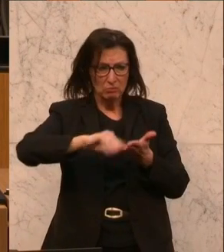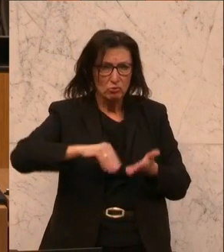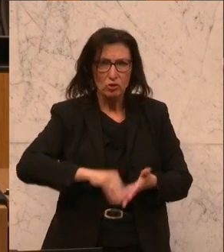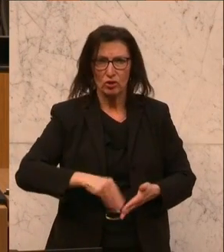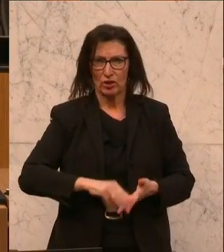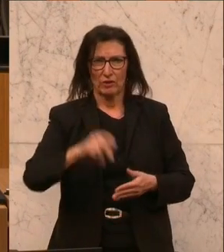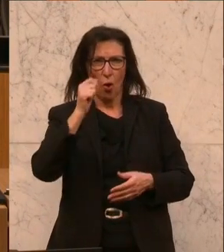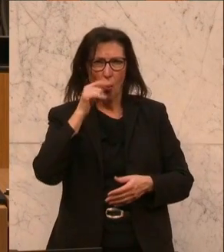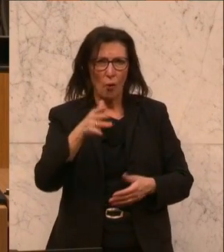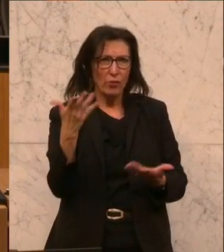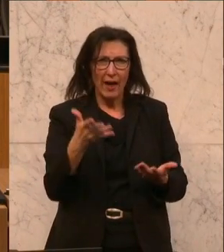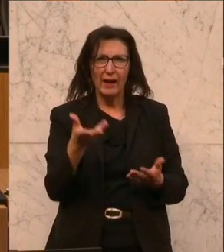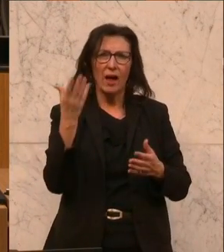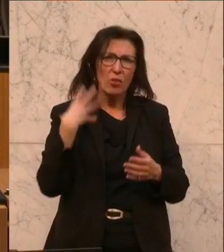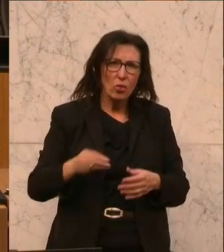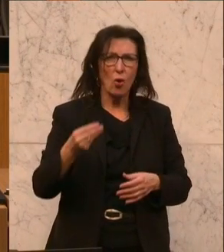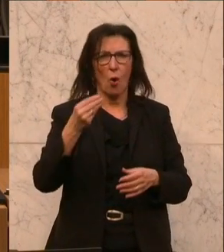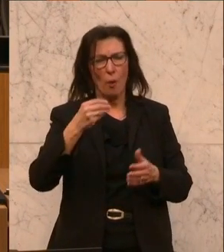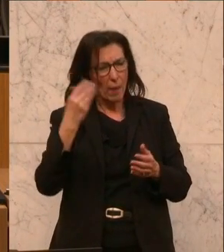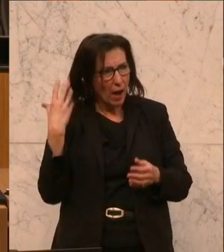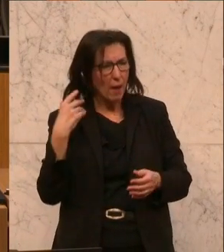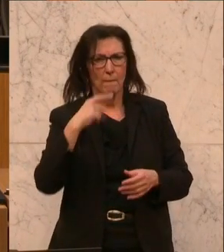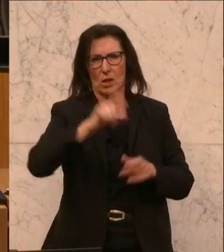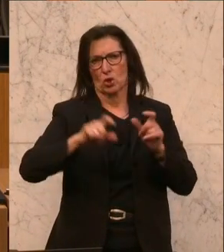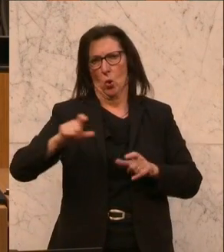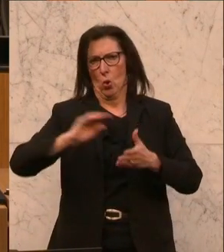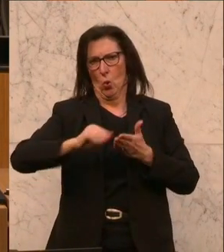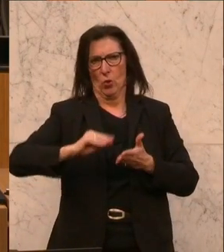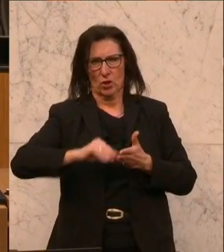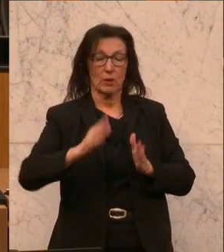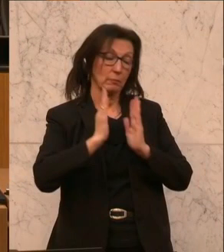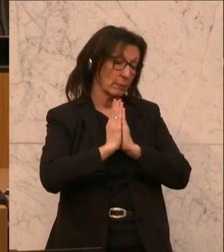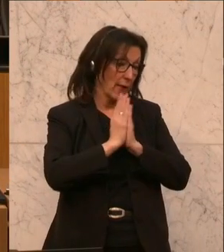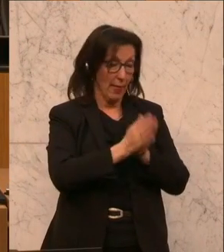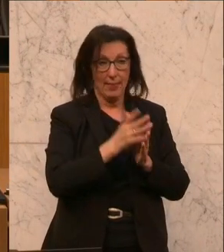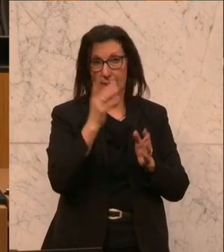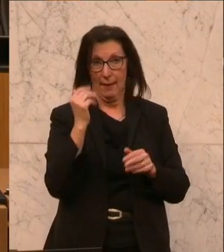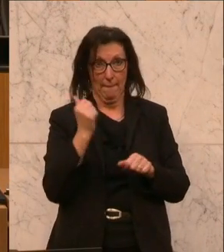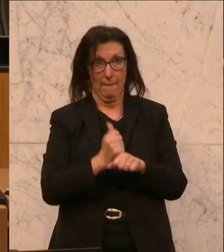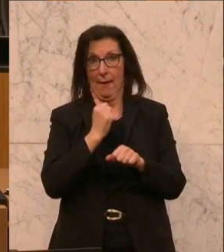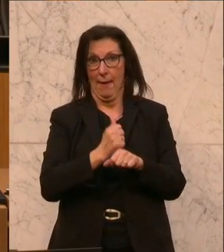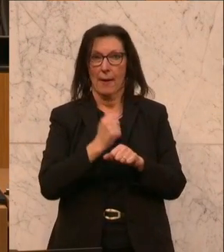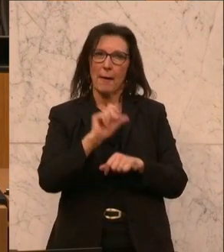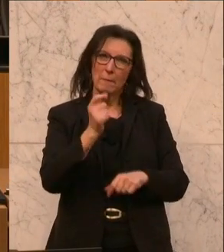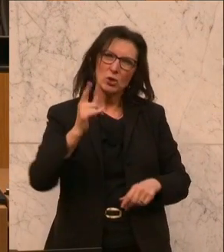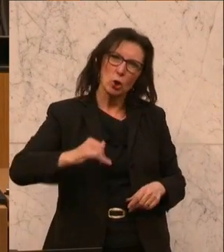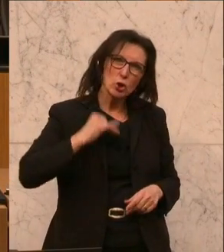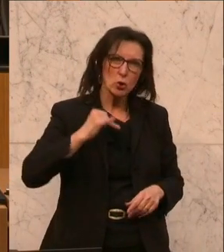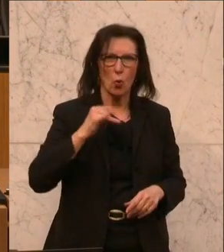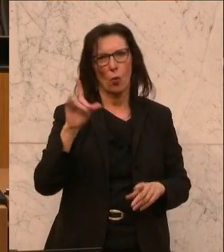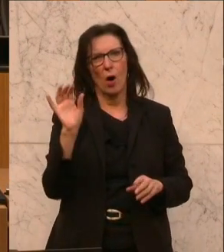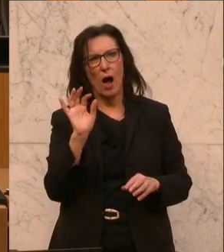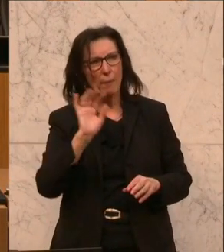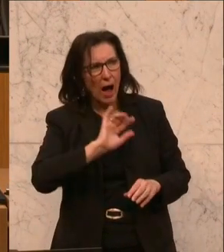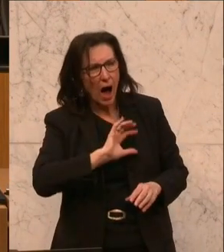diese Forderung unterstützen, dass Sie die ernst nehmen und dass Sie endlich dafür sorgen, die Versorgungslücke insbesondere bei jungen Menschen, aber bei allen Menschen in